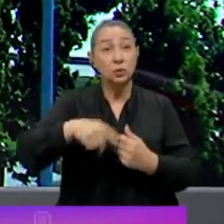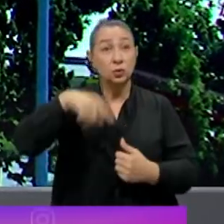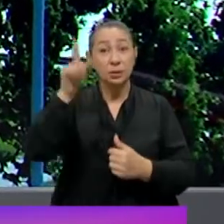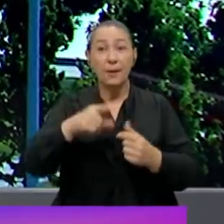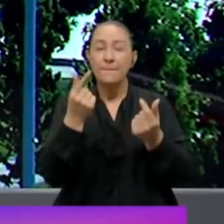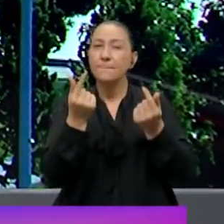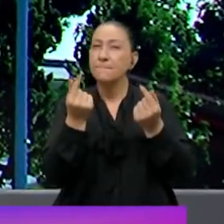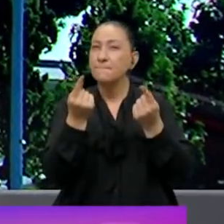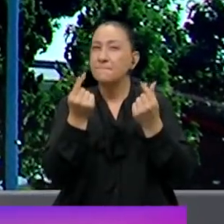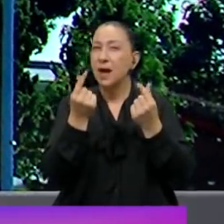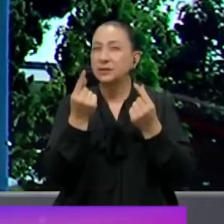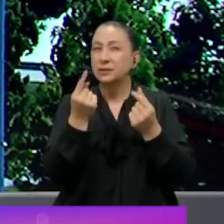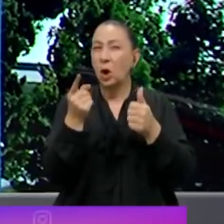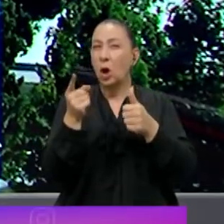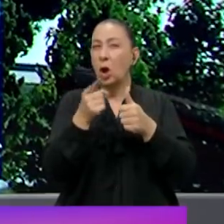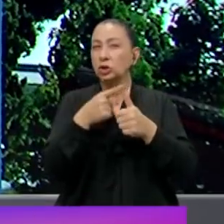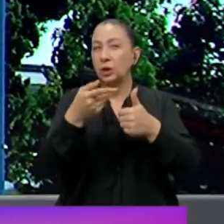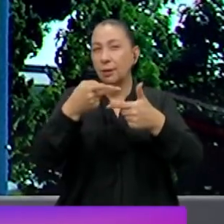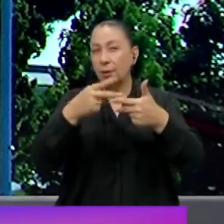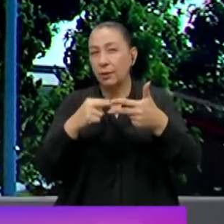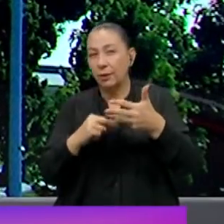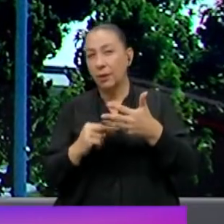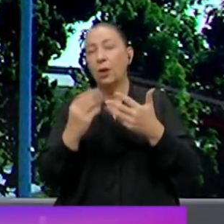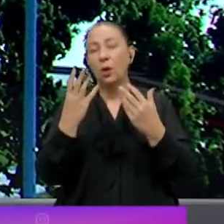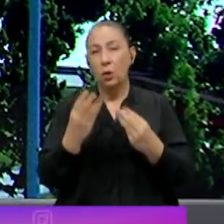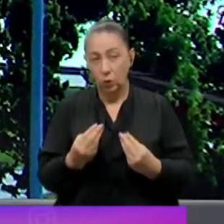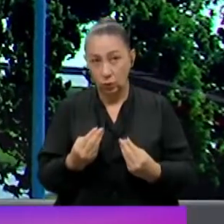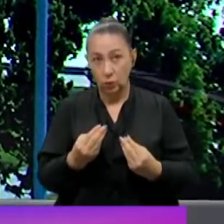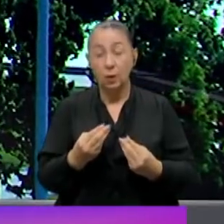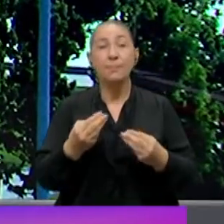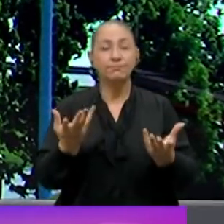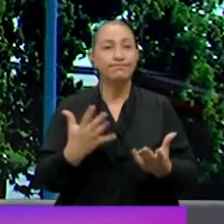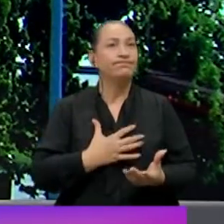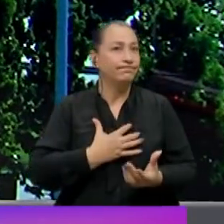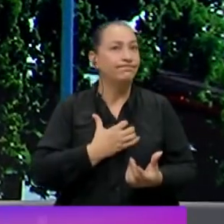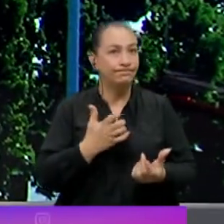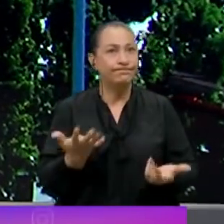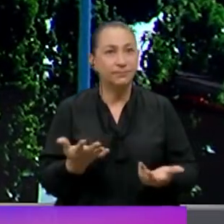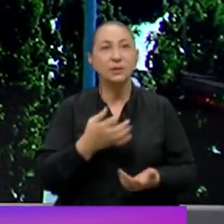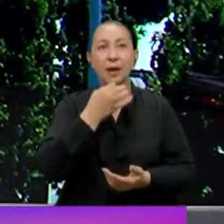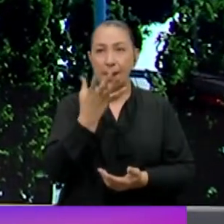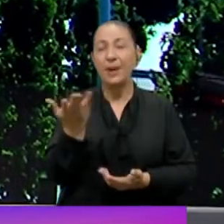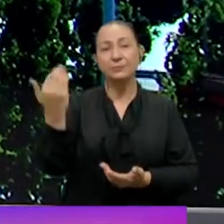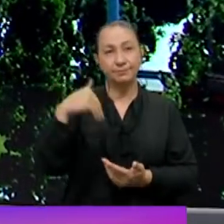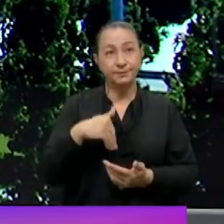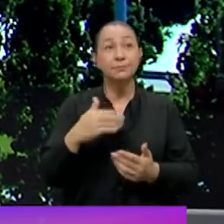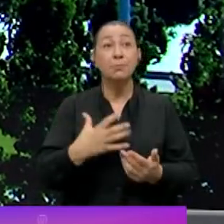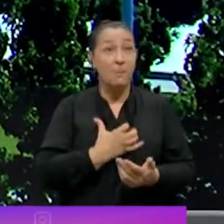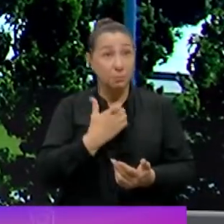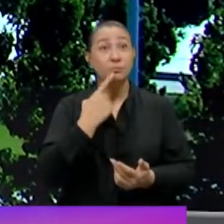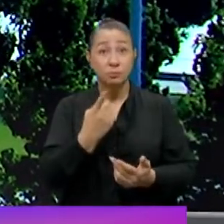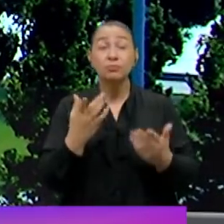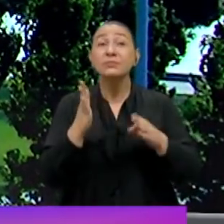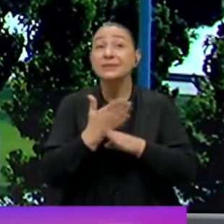birlikte de birazcık öncelik sırasında geriye düşmüştü ve maalesef haberi geldi. Maalesef